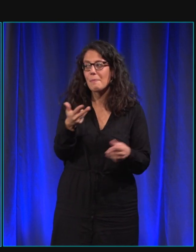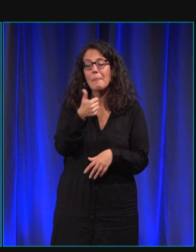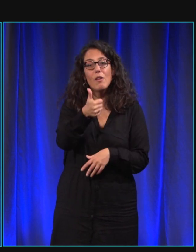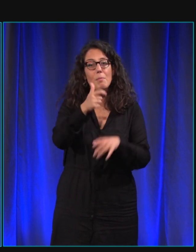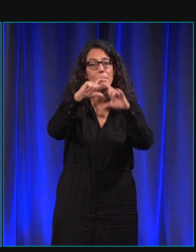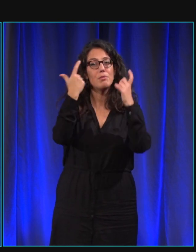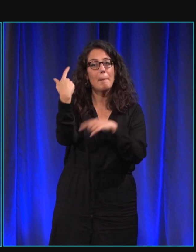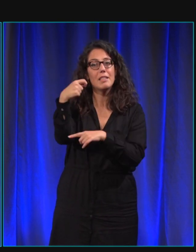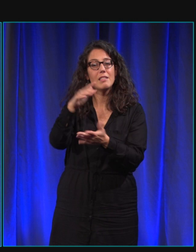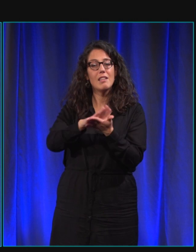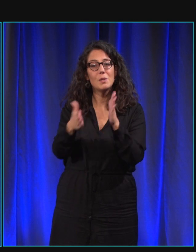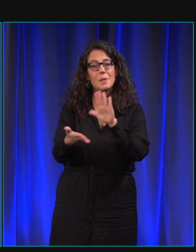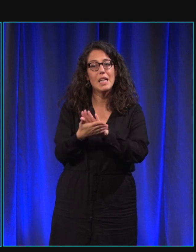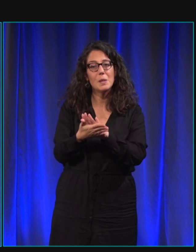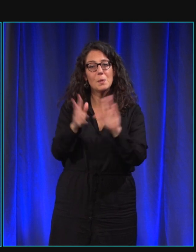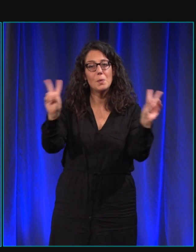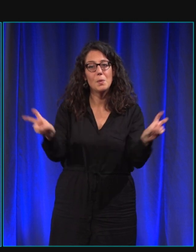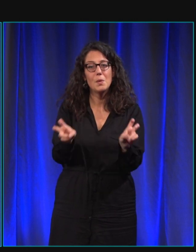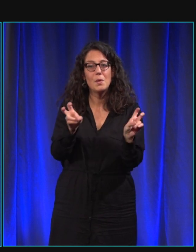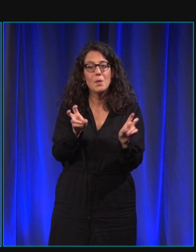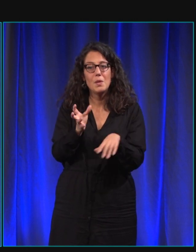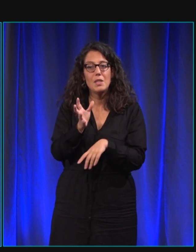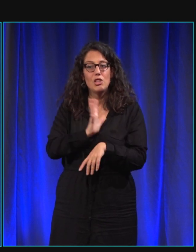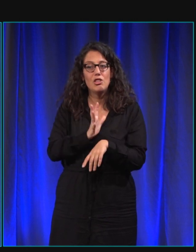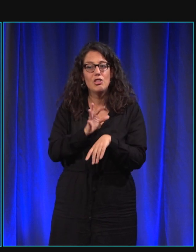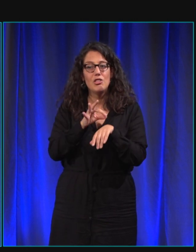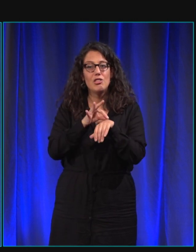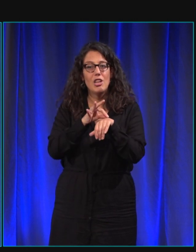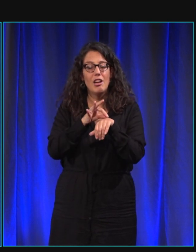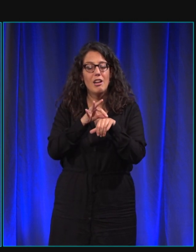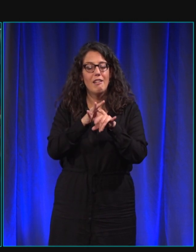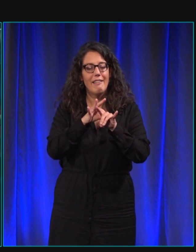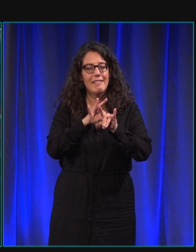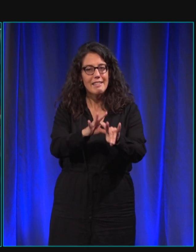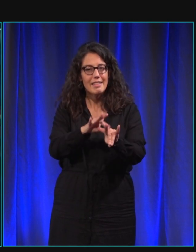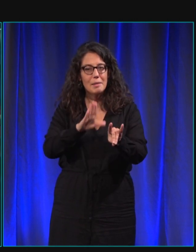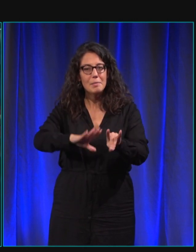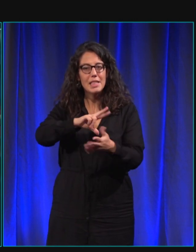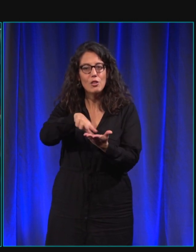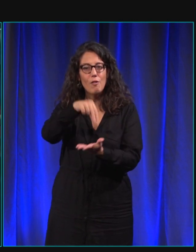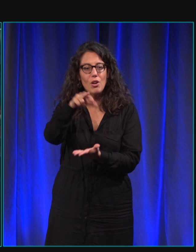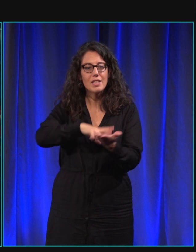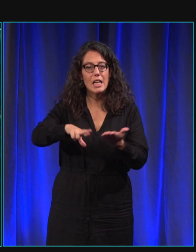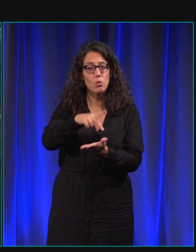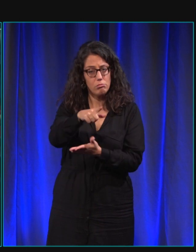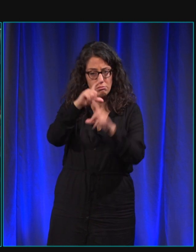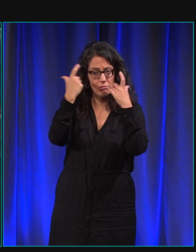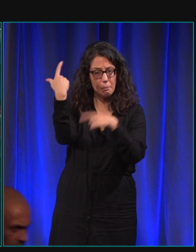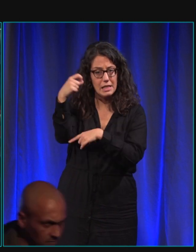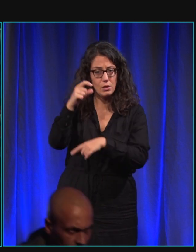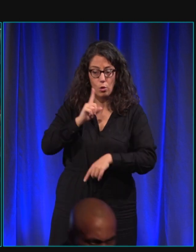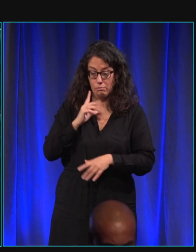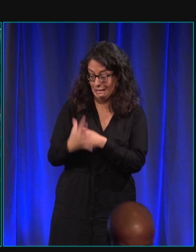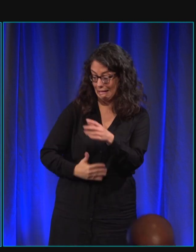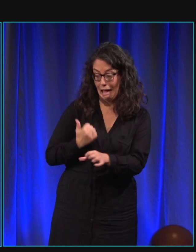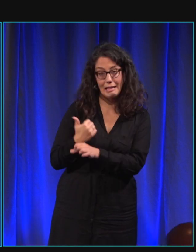présidente de l'association Chien guide d'aveugles d'Île-de-France. Voilà. Donc, vous êtes présidente de cette association depuis cette